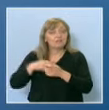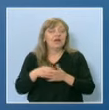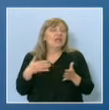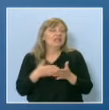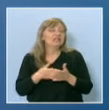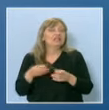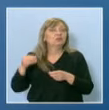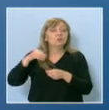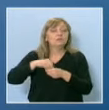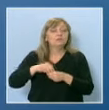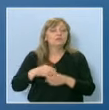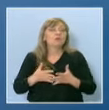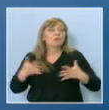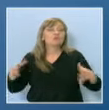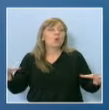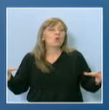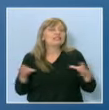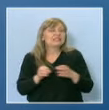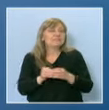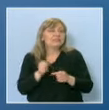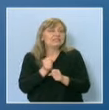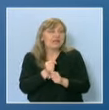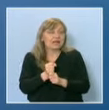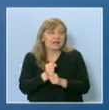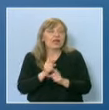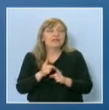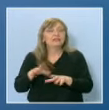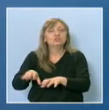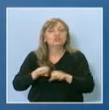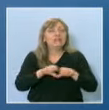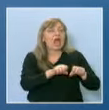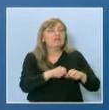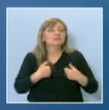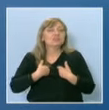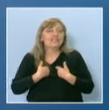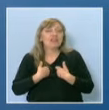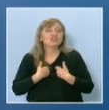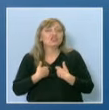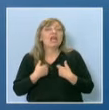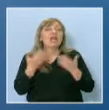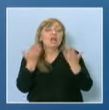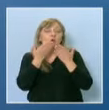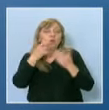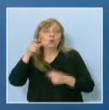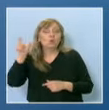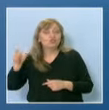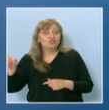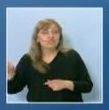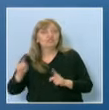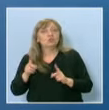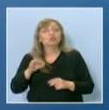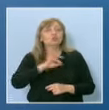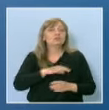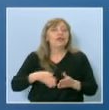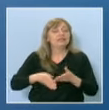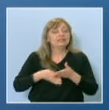включваше много съвместна работа, трябваше да ангажираме много наши съученици също, които успяха да ни